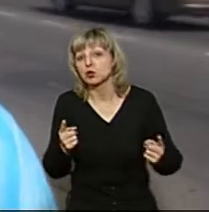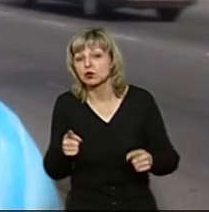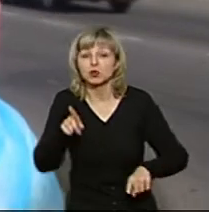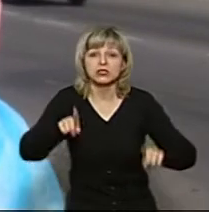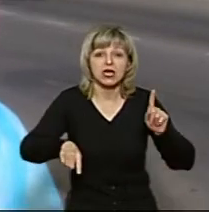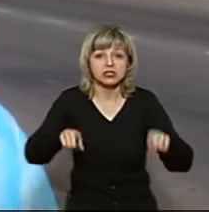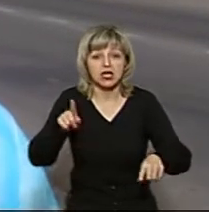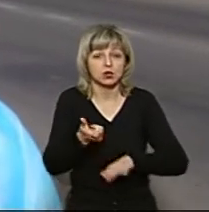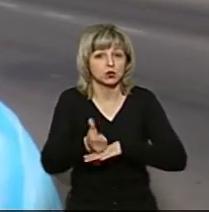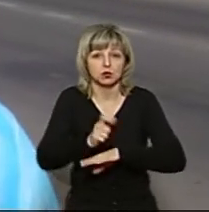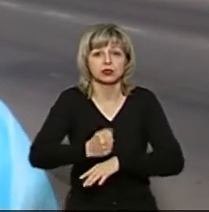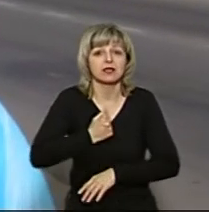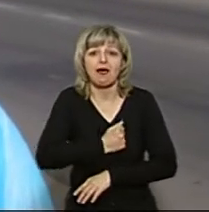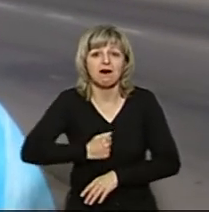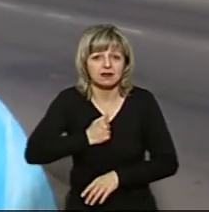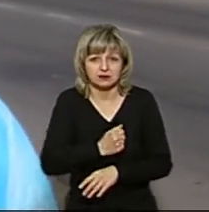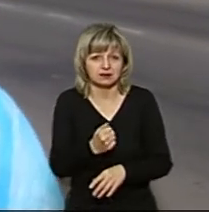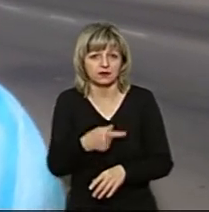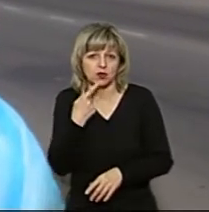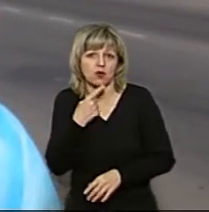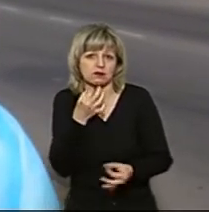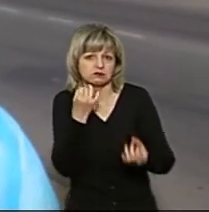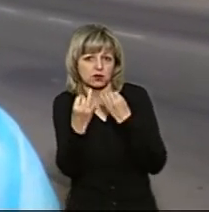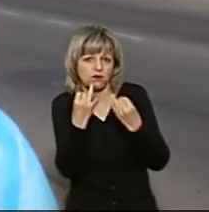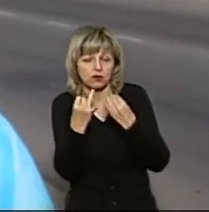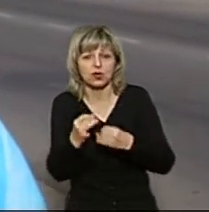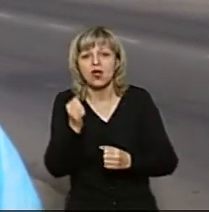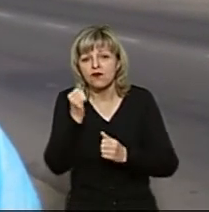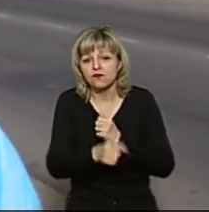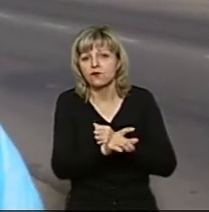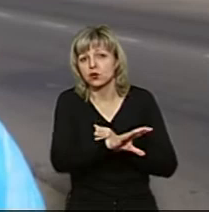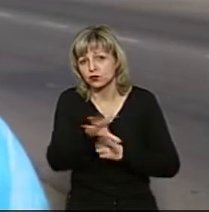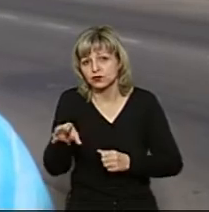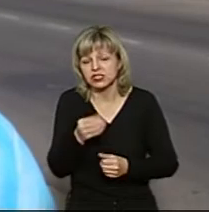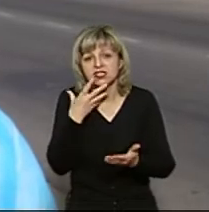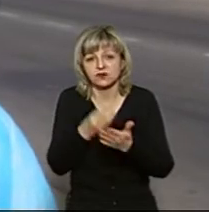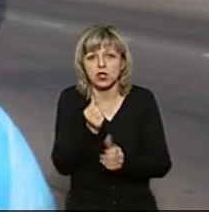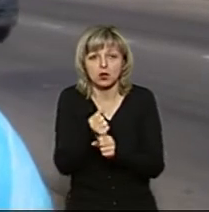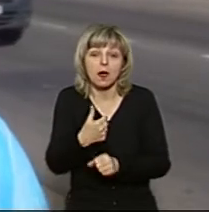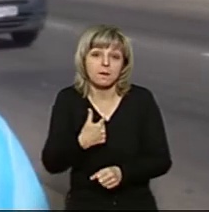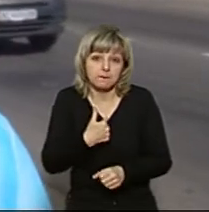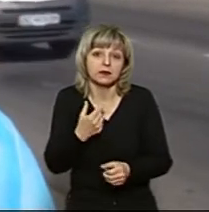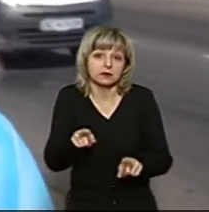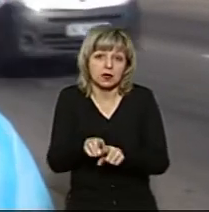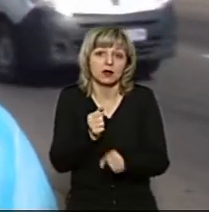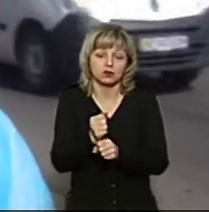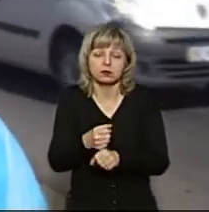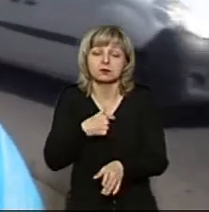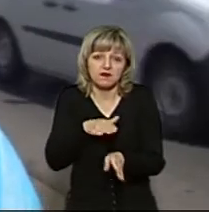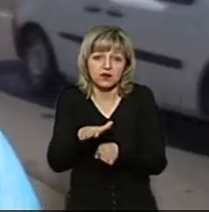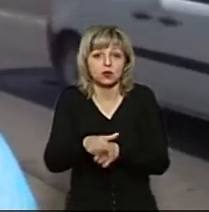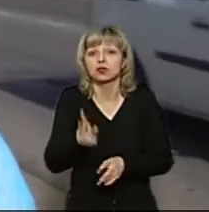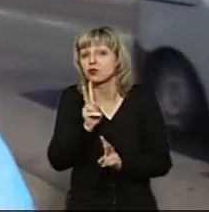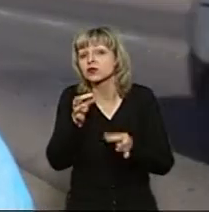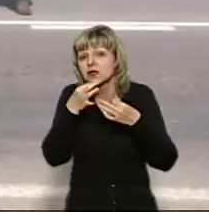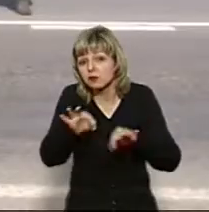часом досить агресивно відносяться, хоча в кожного своя робота ми її виконуємо. Можливо, комусь це не подобається, але мусимо